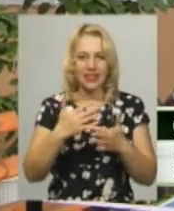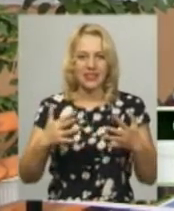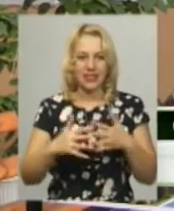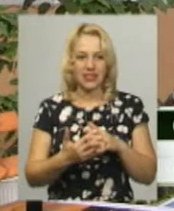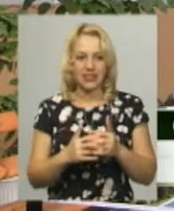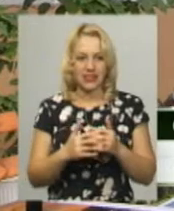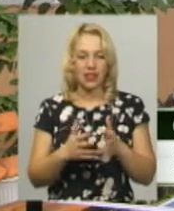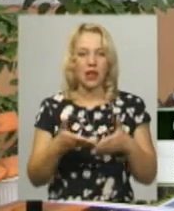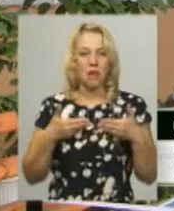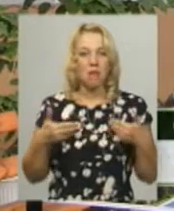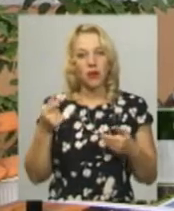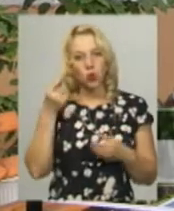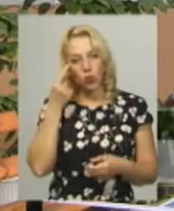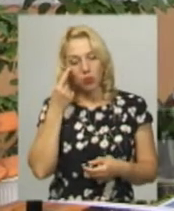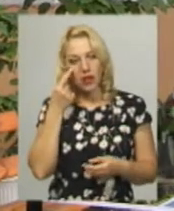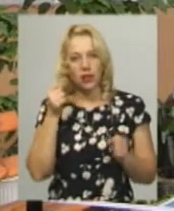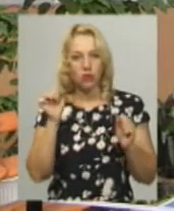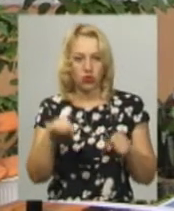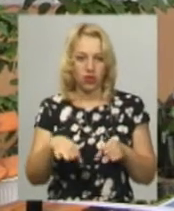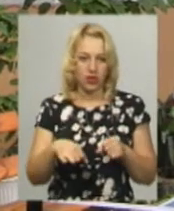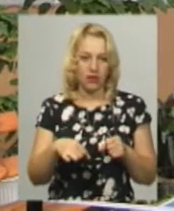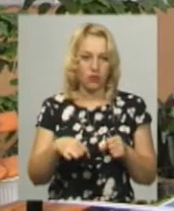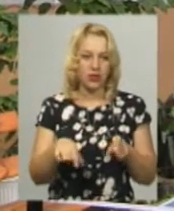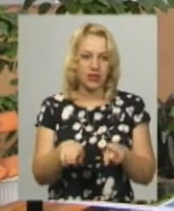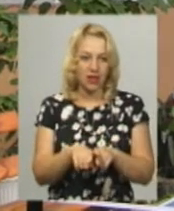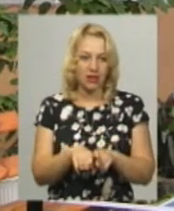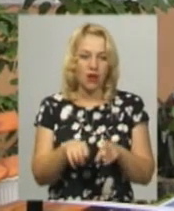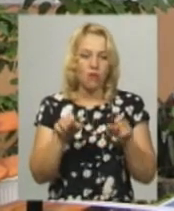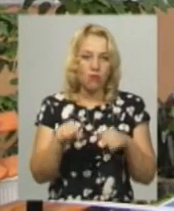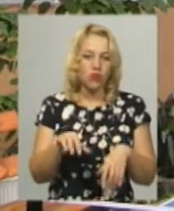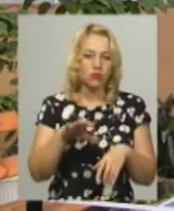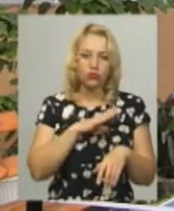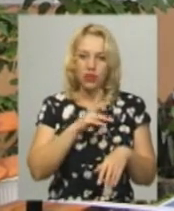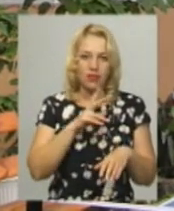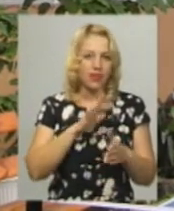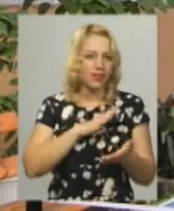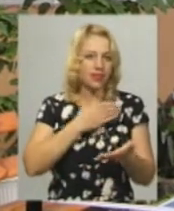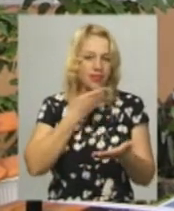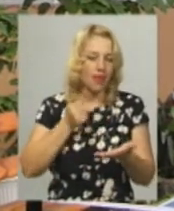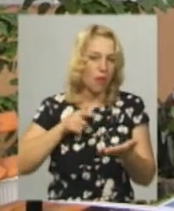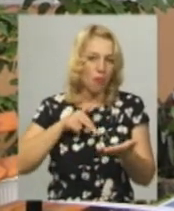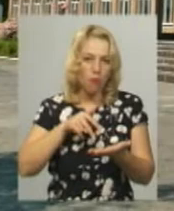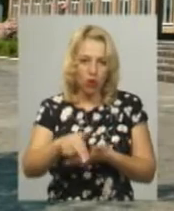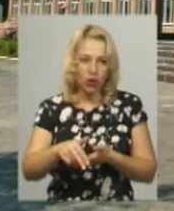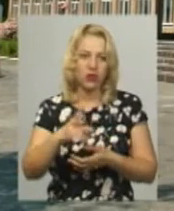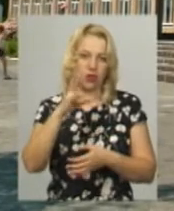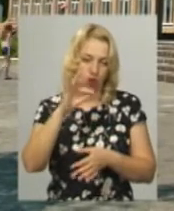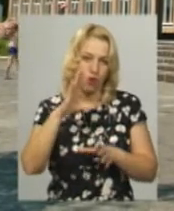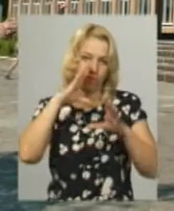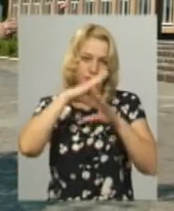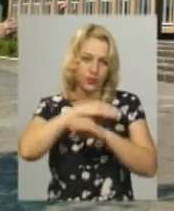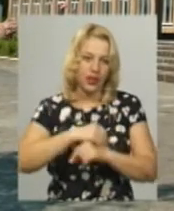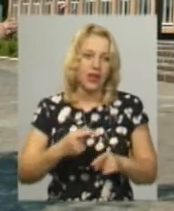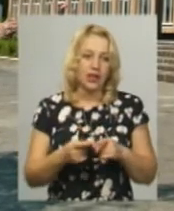знали, що можливо таке, що він не пройде, але на шест він пройшов. Третій